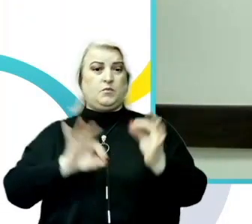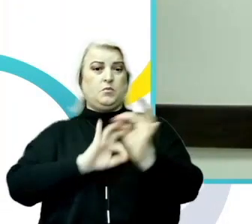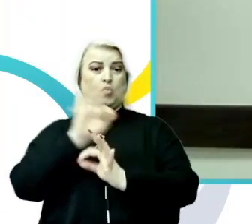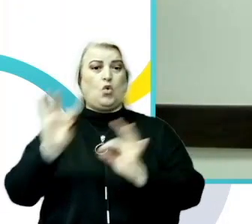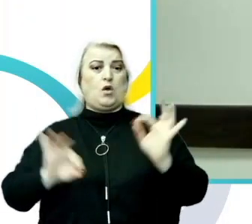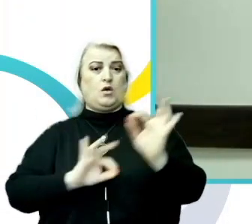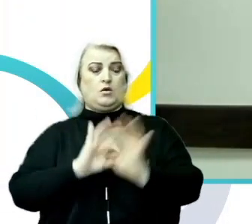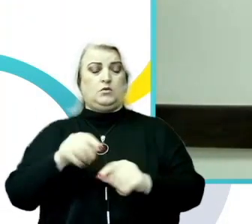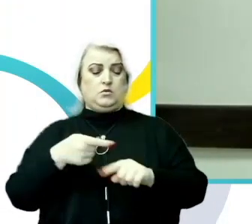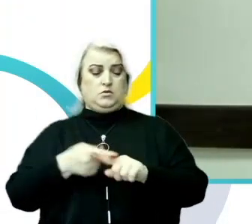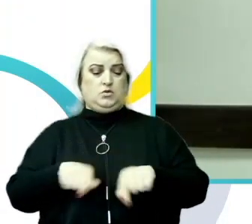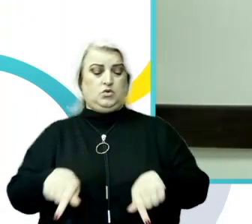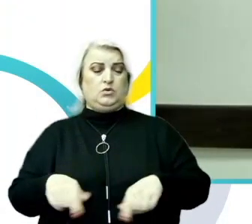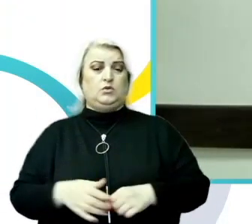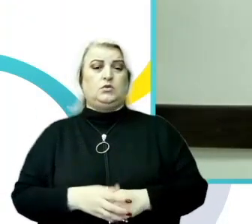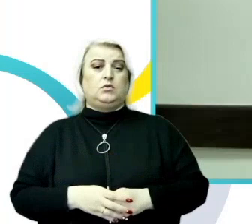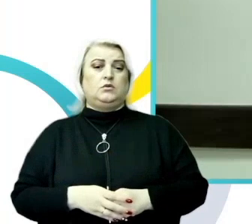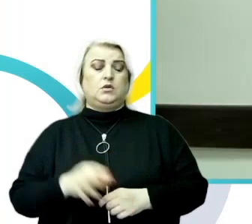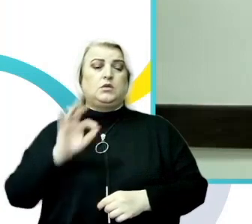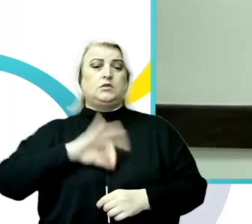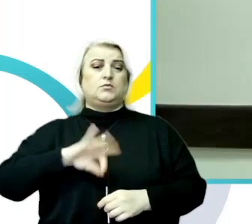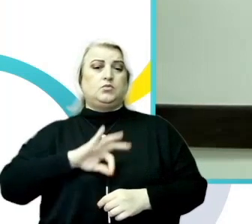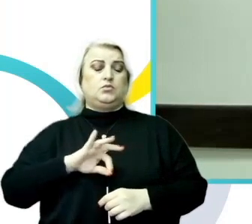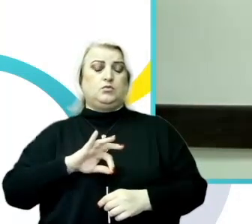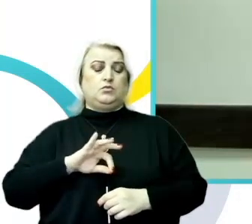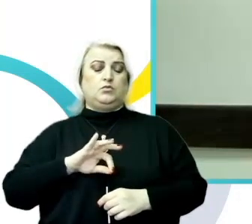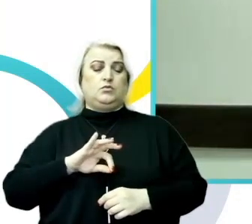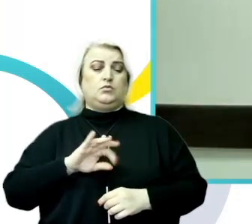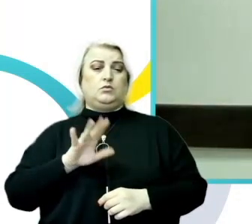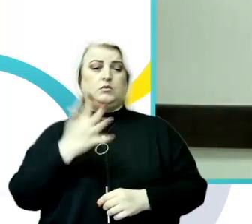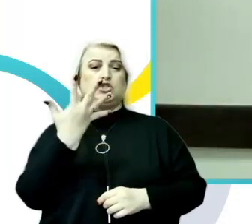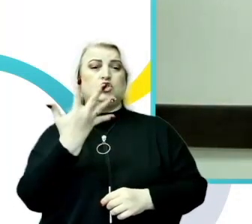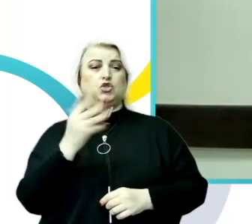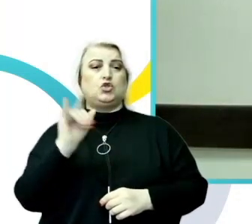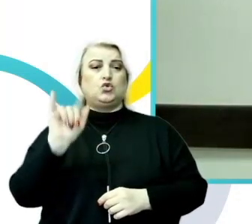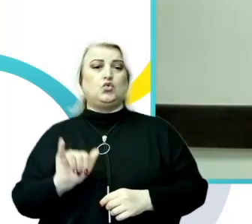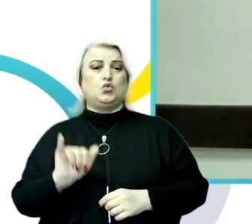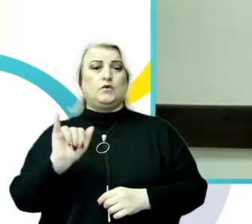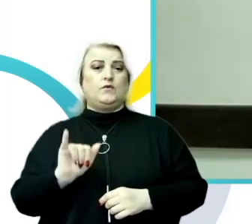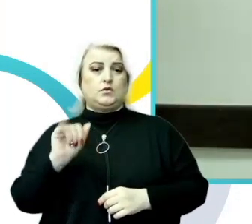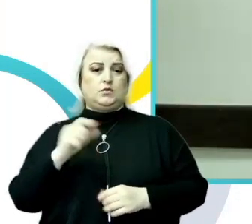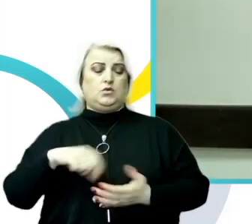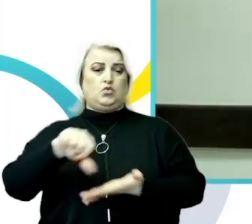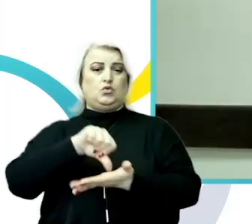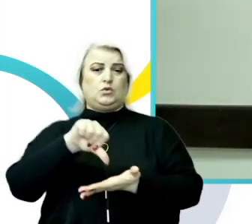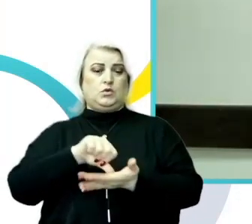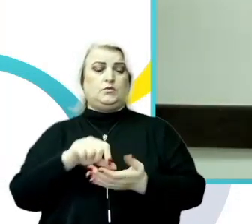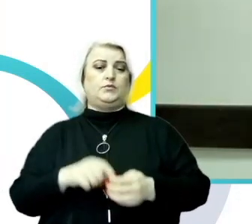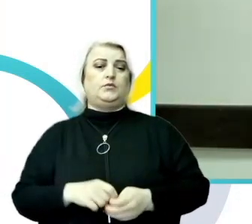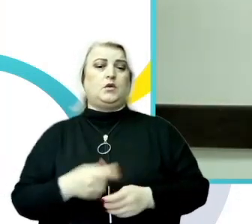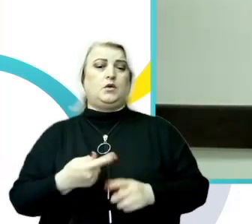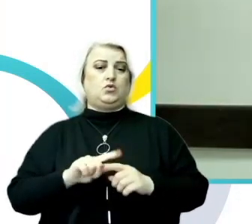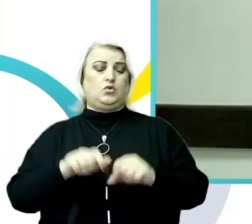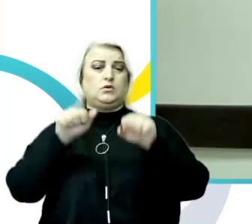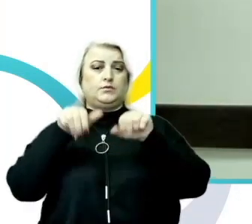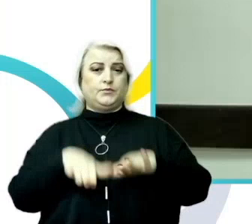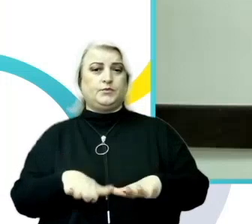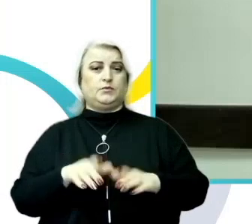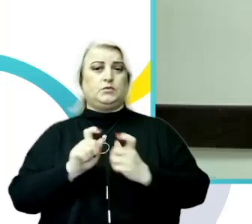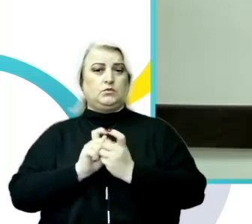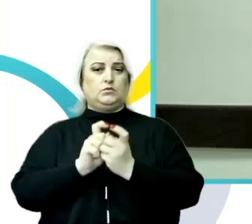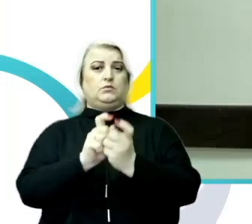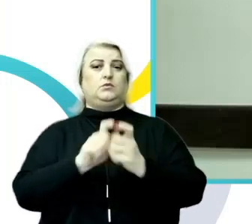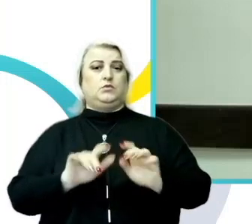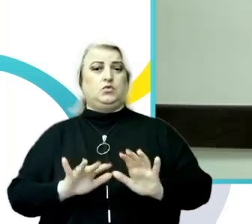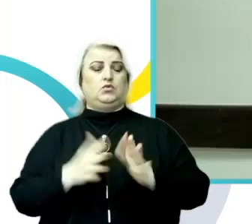la cele cinci universități care sunt participante a acestui proiect și care au decis să lupte cu fenomenul hărțuierii